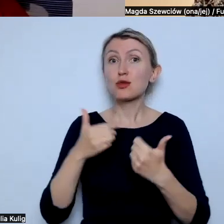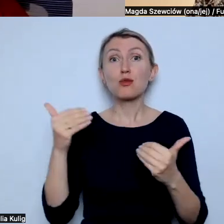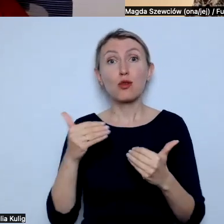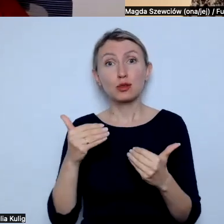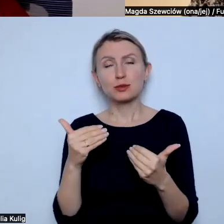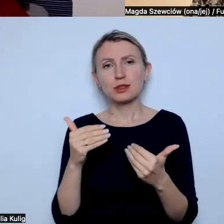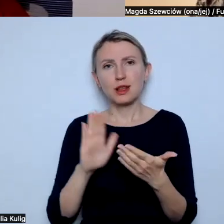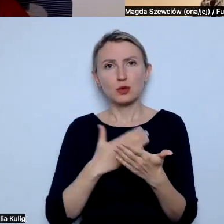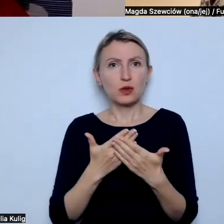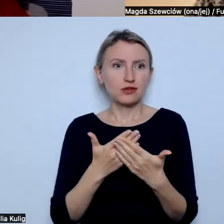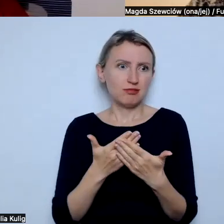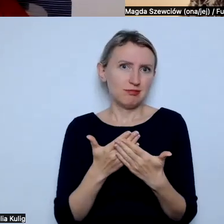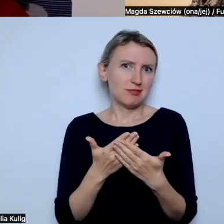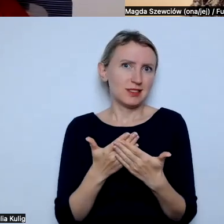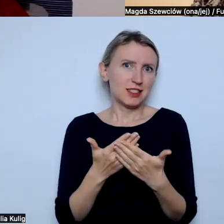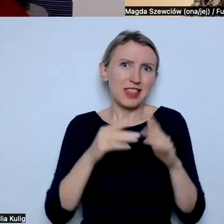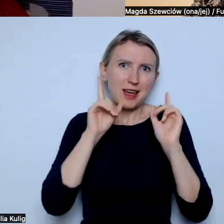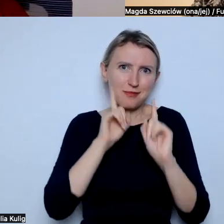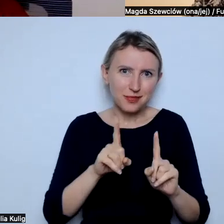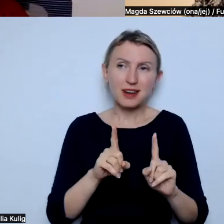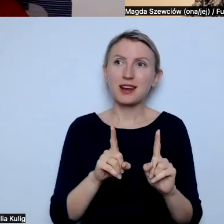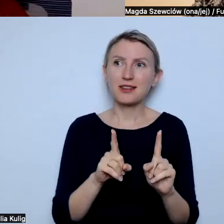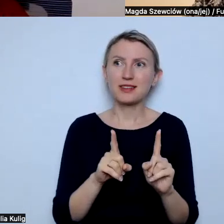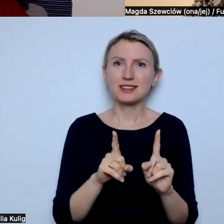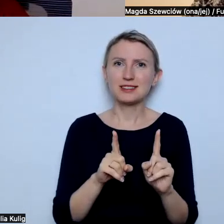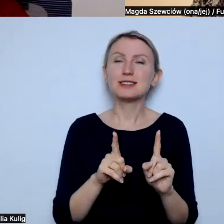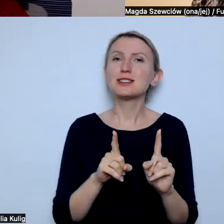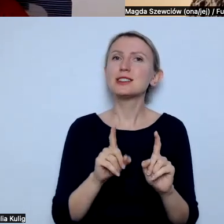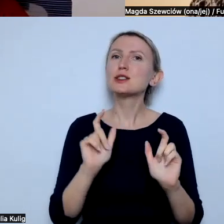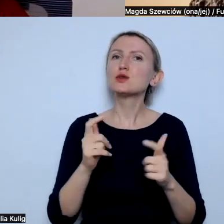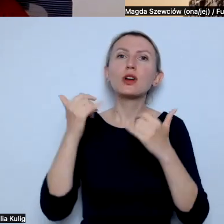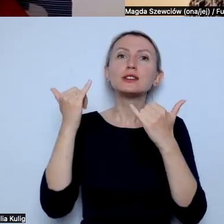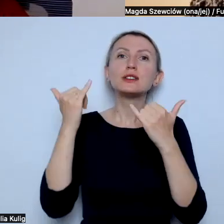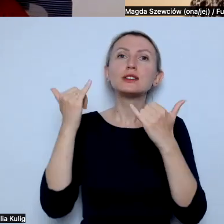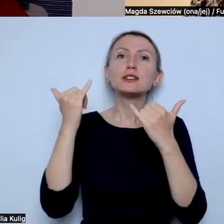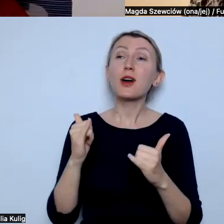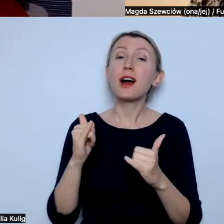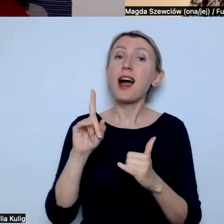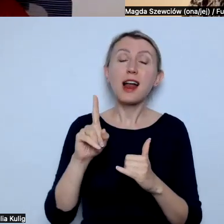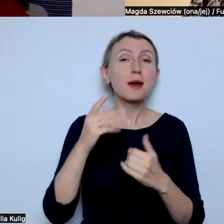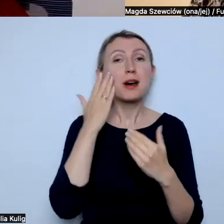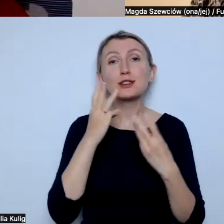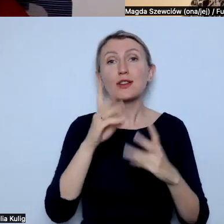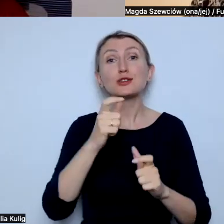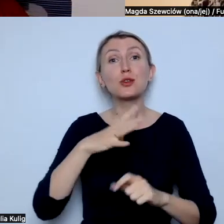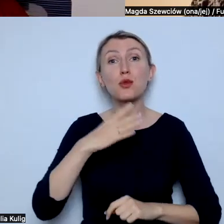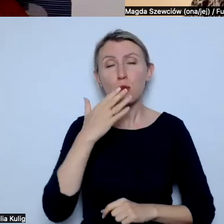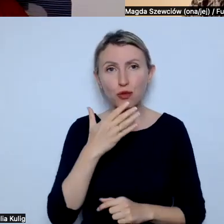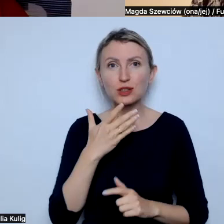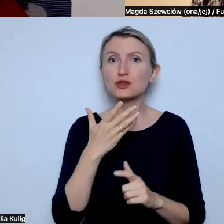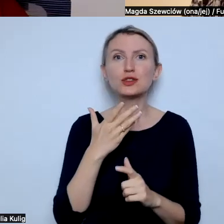że rzeczywiście coś tam jest zupełnie innego. Natomiast super ważne jest to, co powiedziałaś o tym po prostu